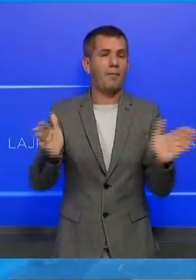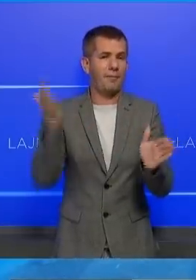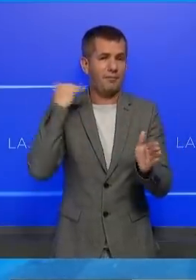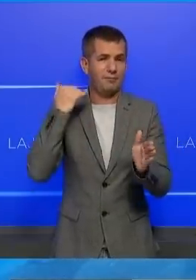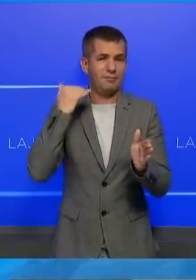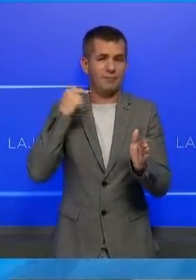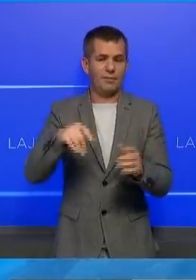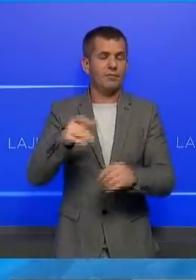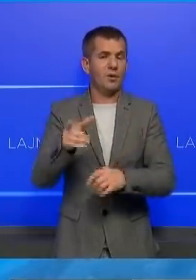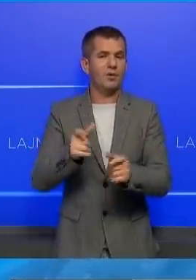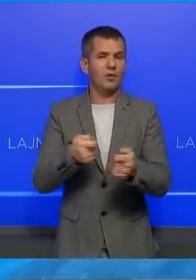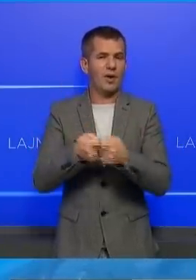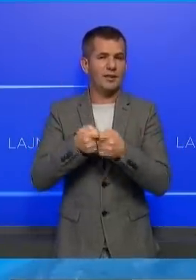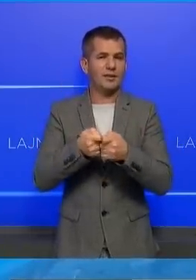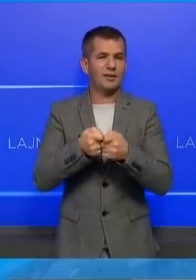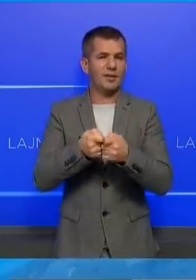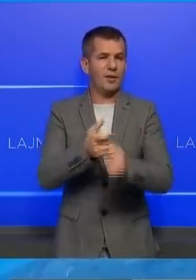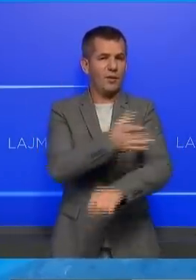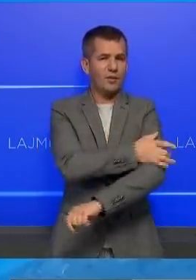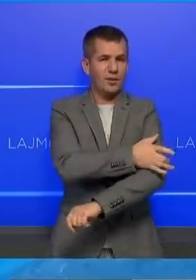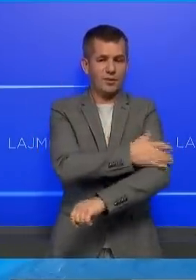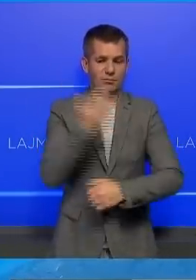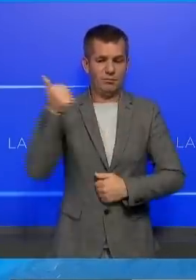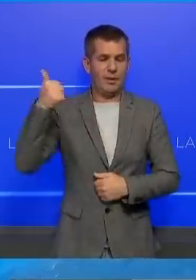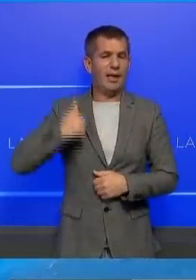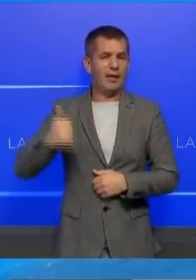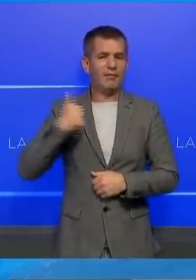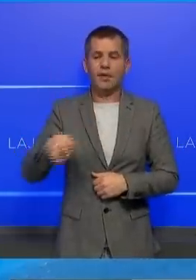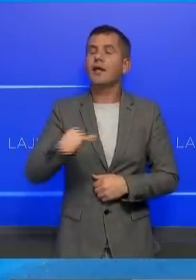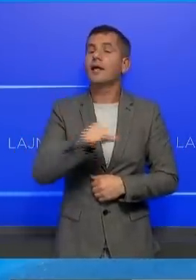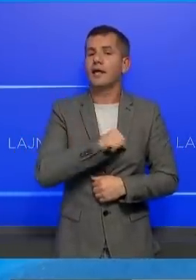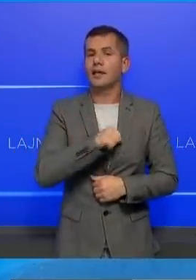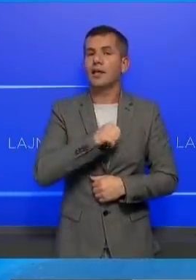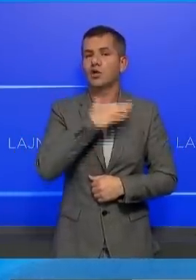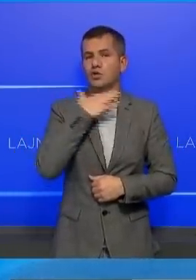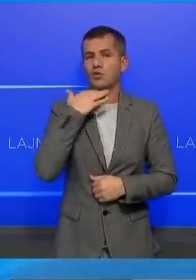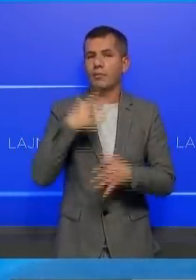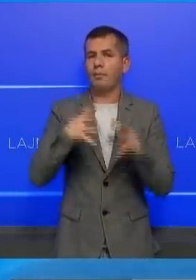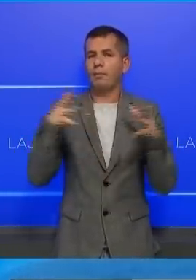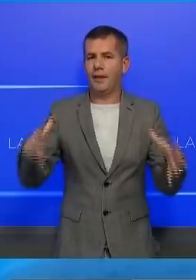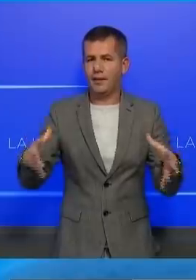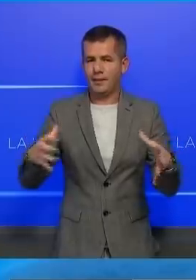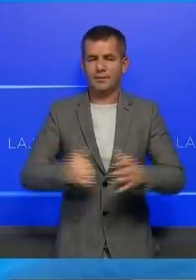nga OVL-UQKs vitin e kaluar kishin interes të madhë publik.